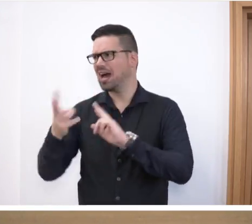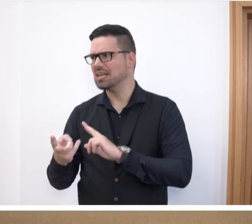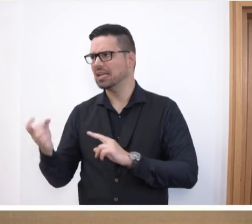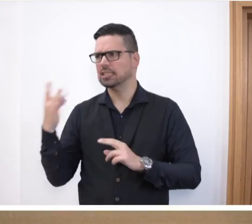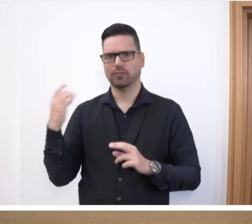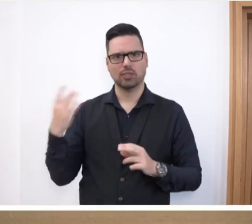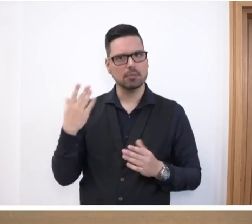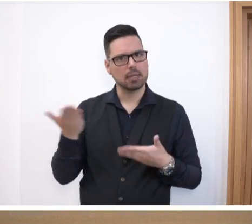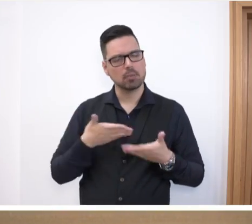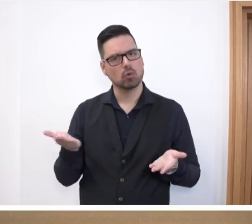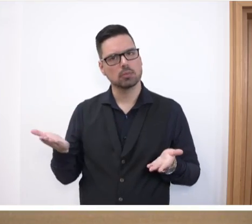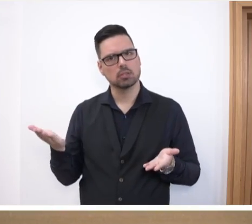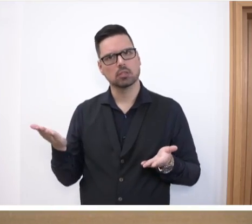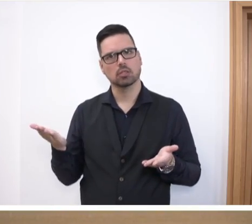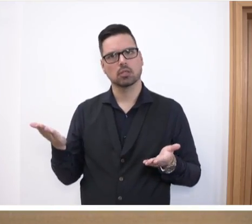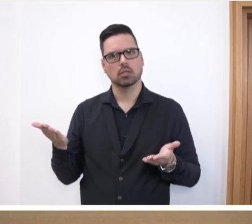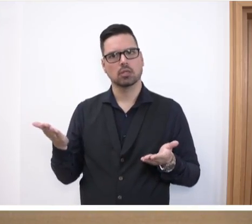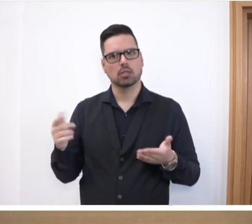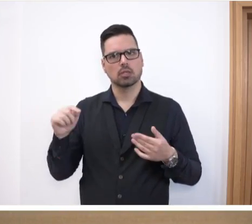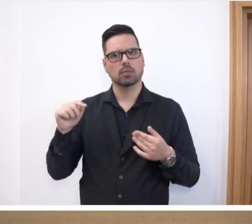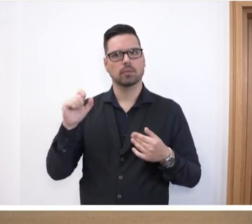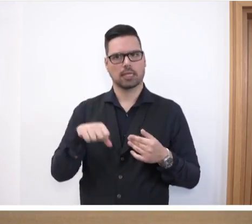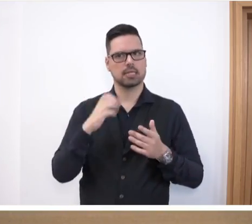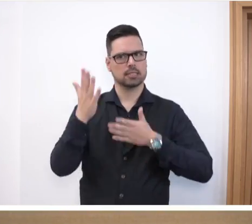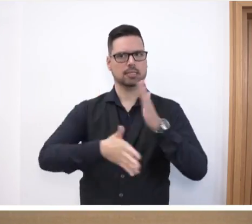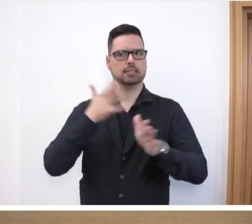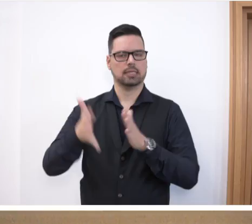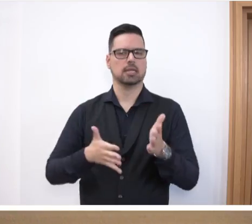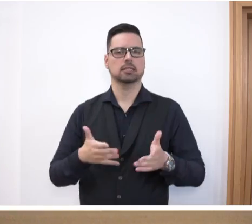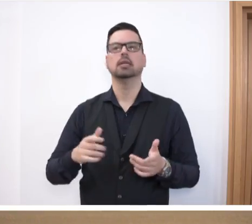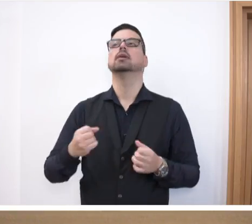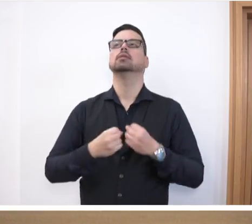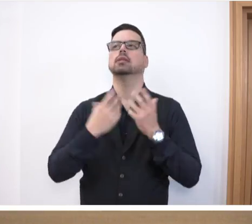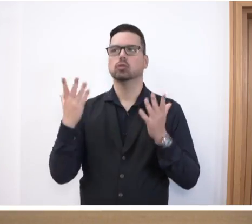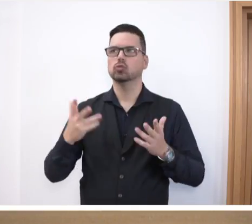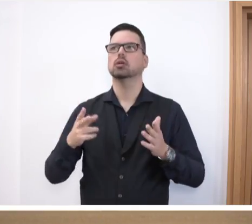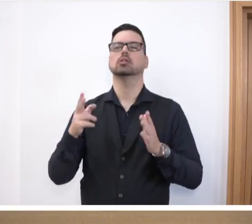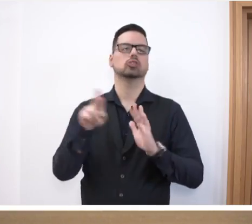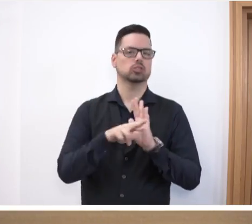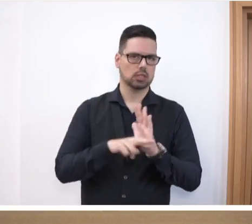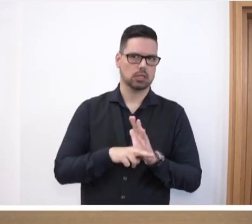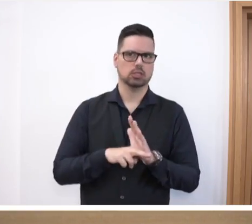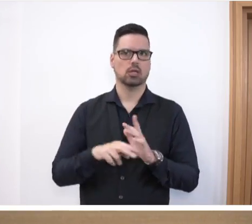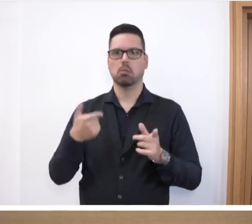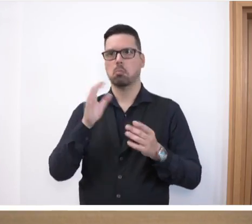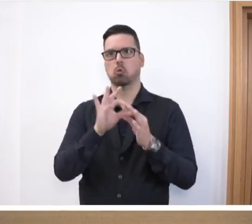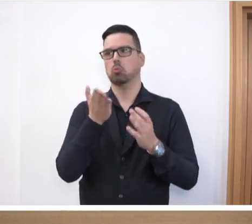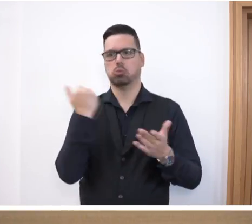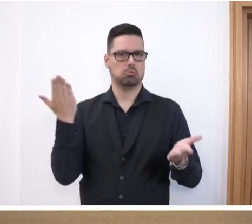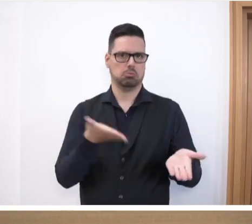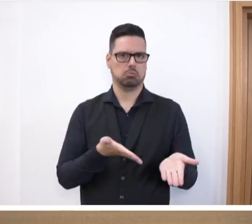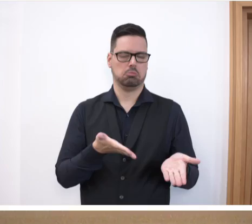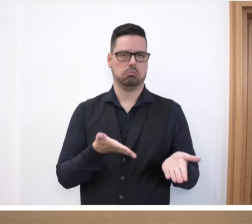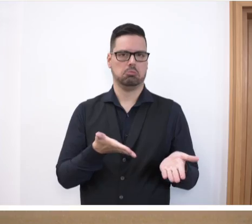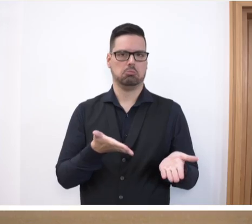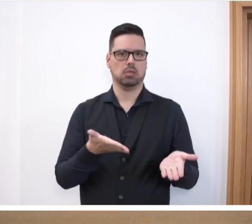Feedback bekommen. Ich kann Ihnen sagen, Sie haben natürlich recht, auf diesen Punkt sind Sie eigentlich gar nicht eingegangen, dass